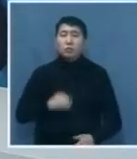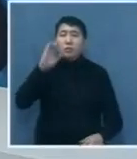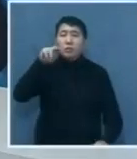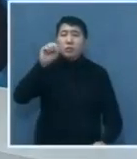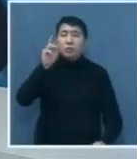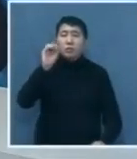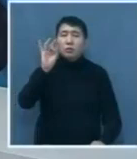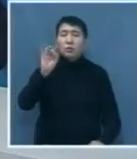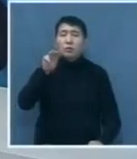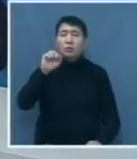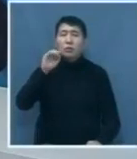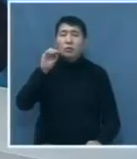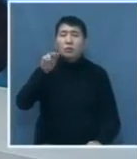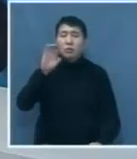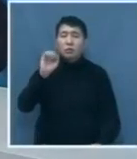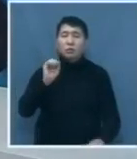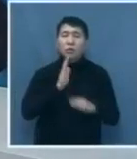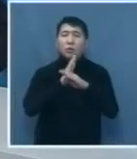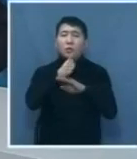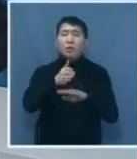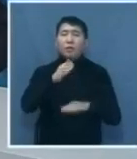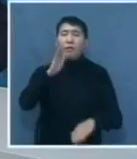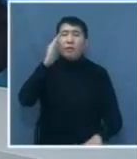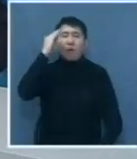АЛТАЯК ПАРАД